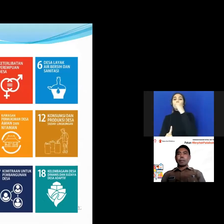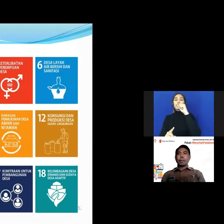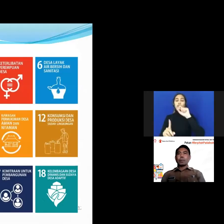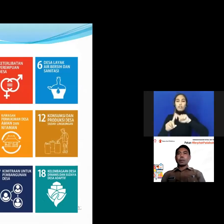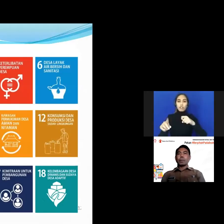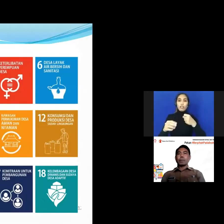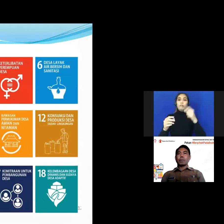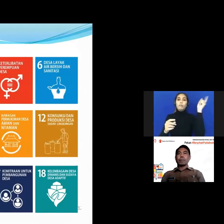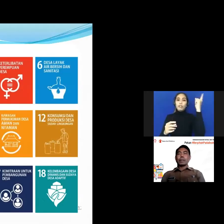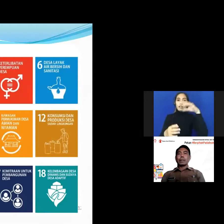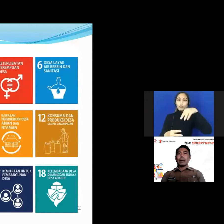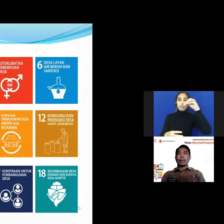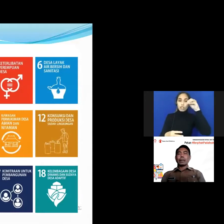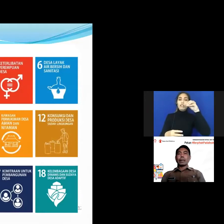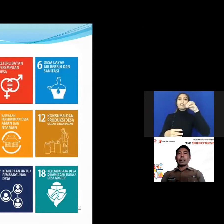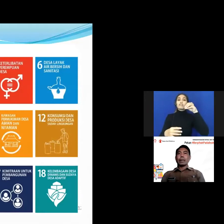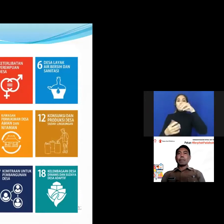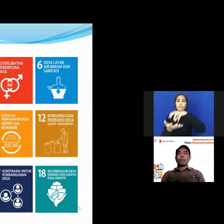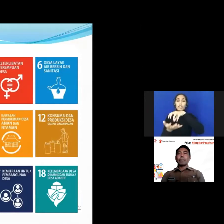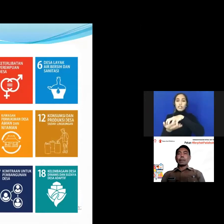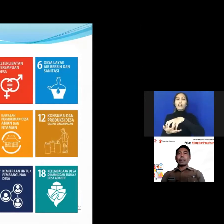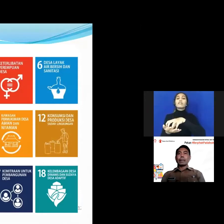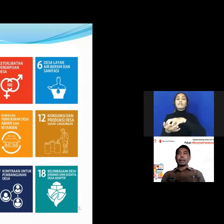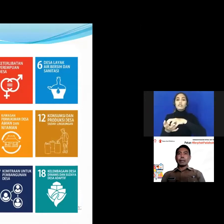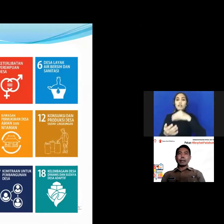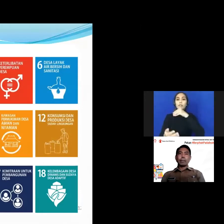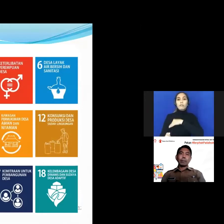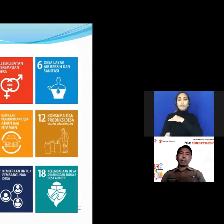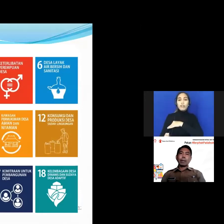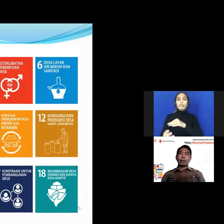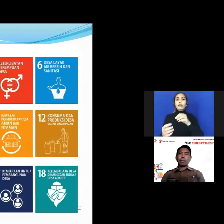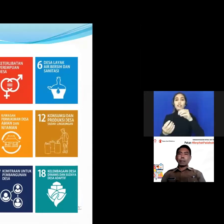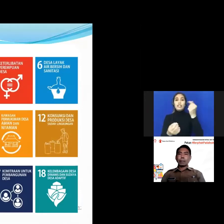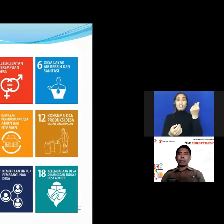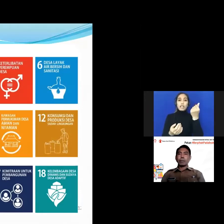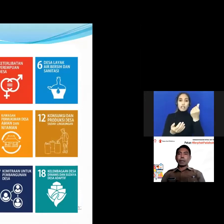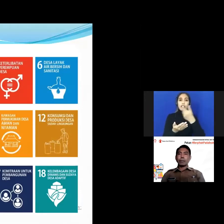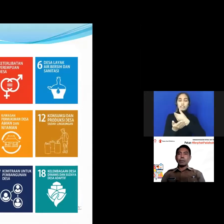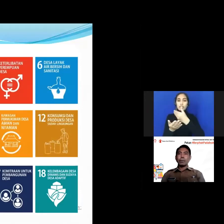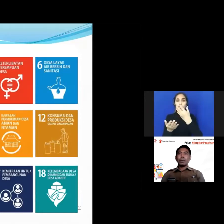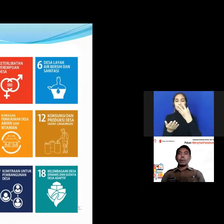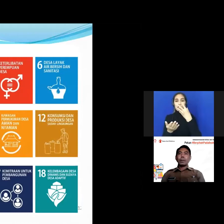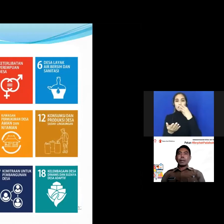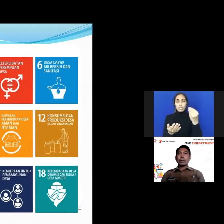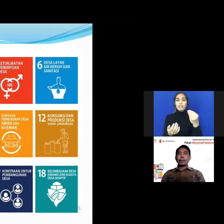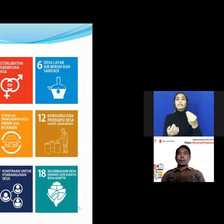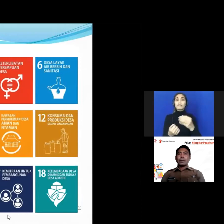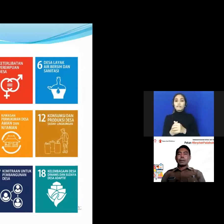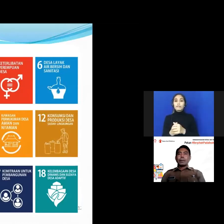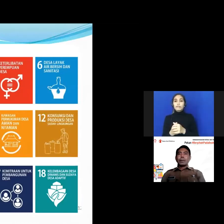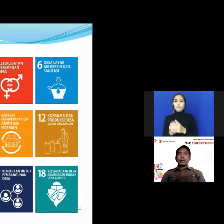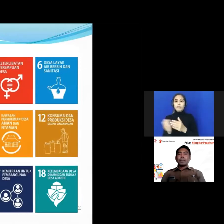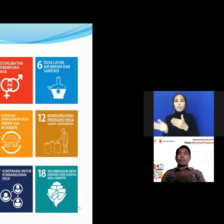pemerintah pusat maupun pemerintah daerah terkait dengan pemanfaatan dana desa tidak perlu saya baca satu persatu next